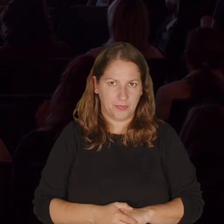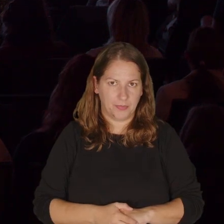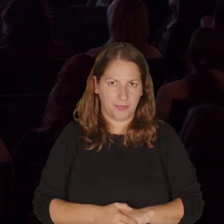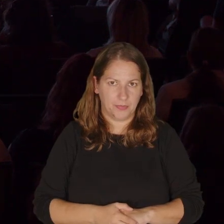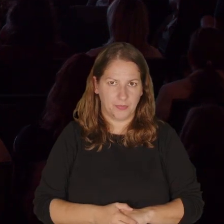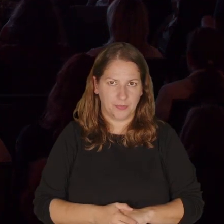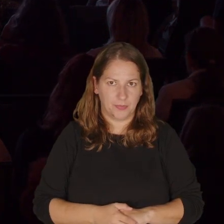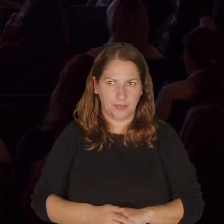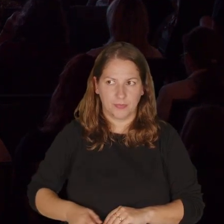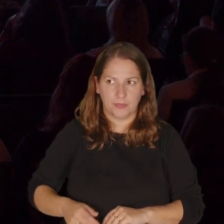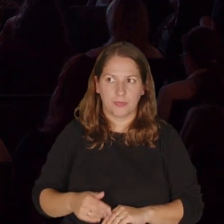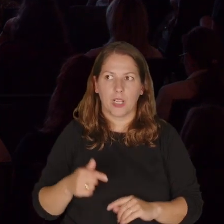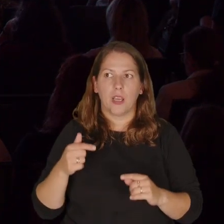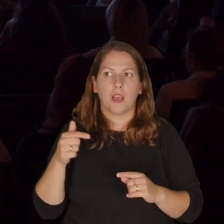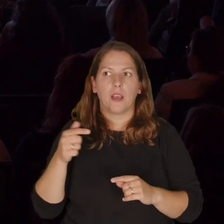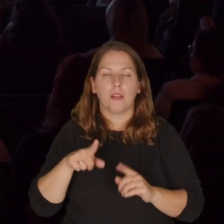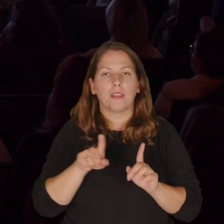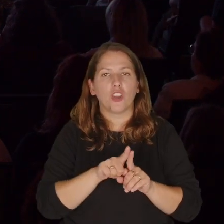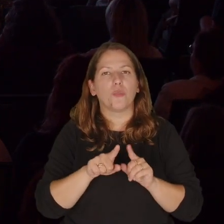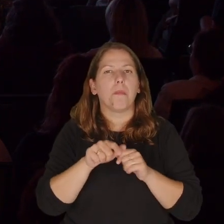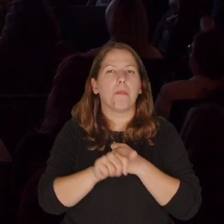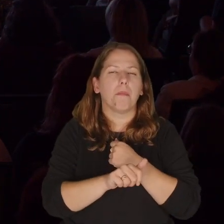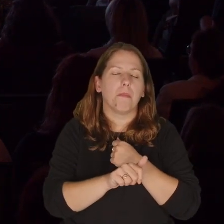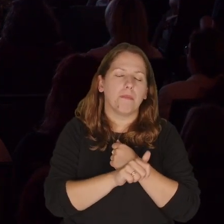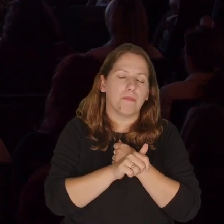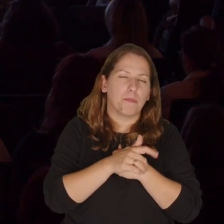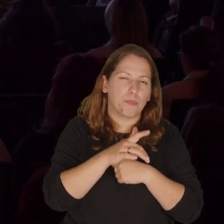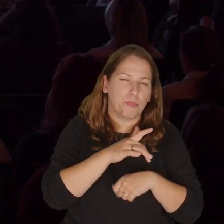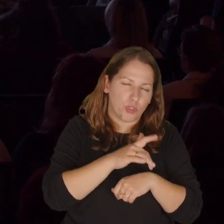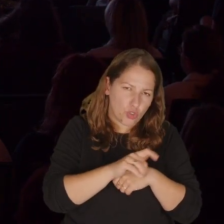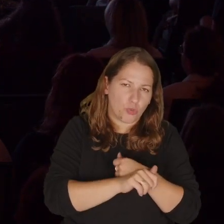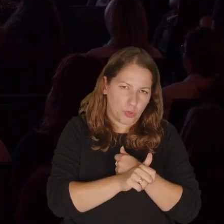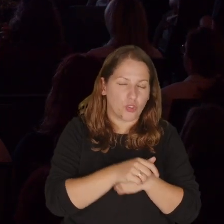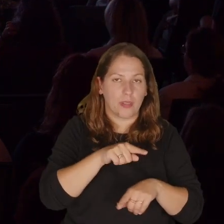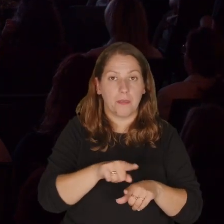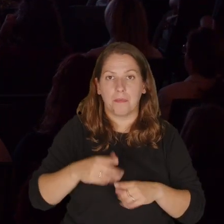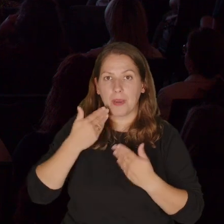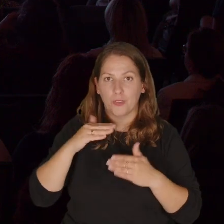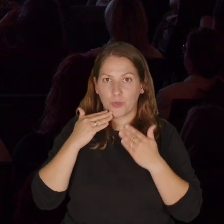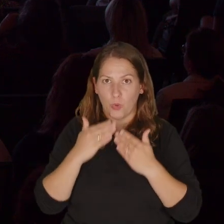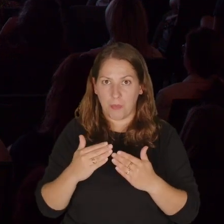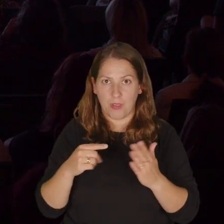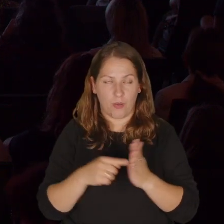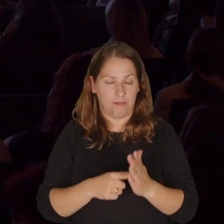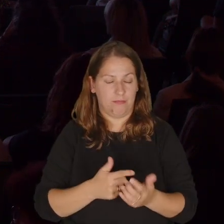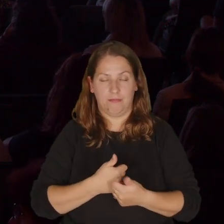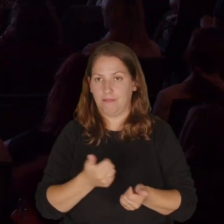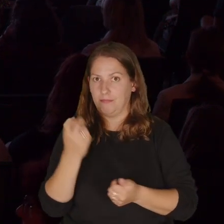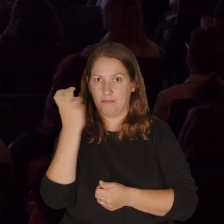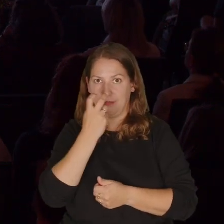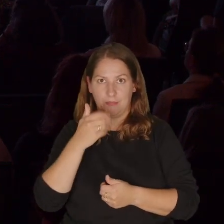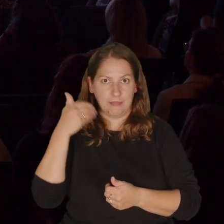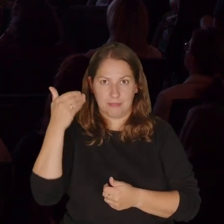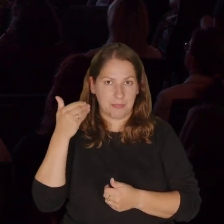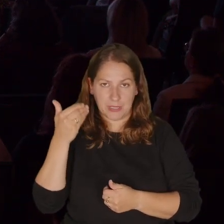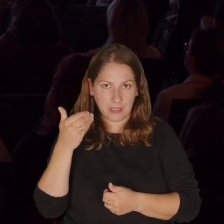A więc musimy brać pod uwagę przyczyny źródłowe. Bardzo dziękujemy. To była niesamowita prezentacja. Bardzo